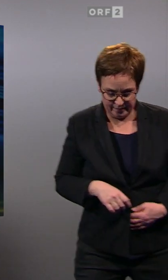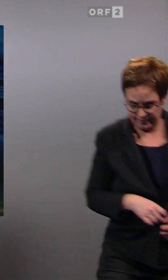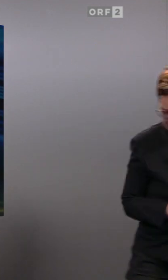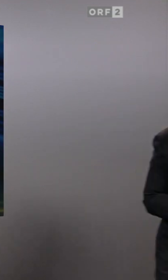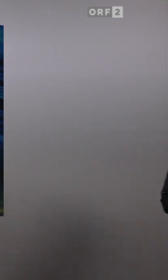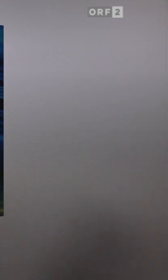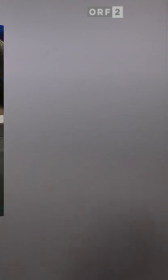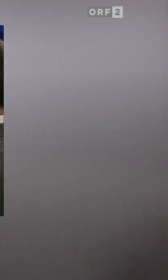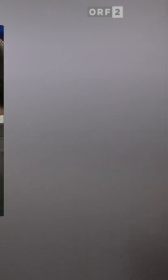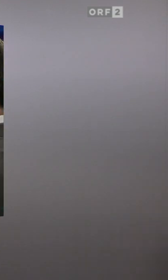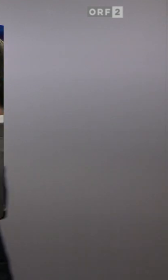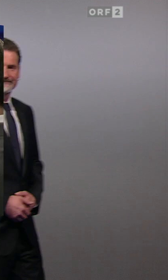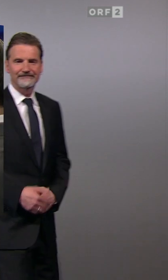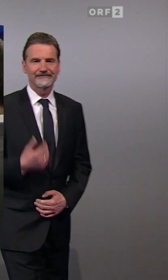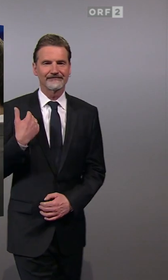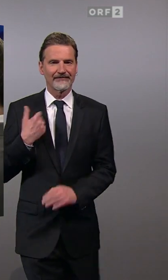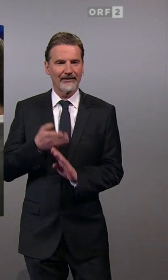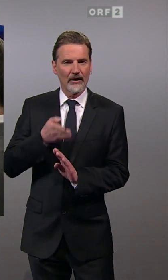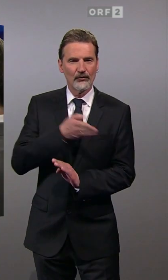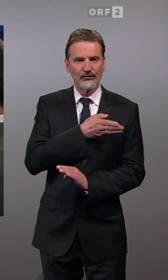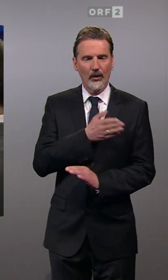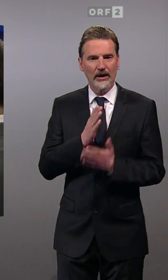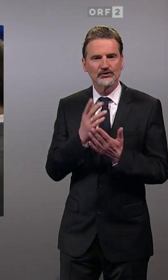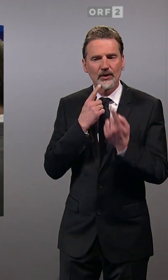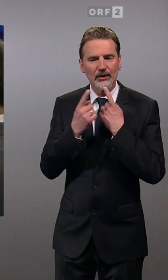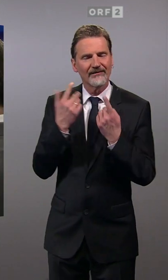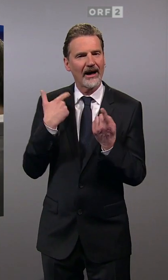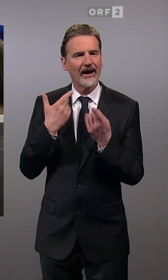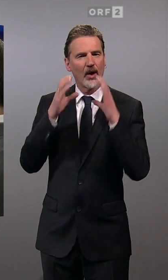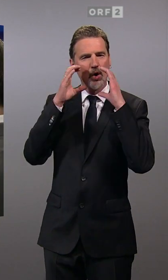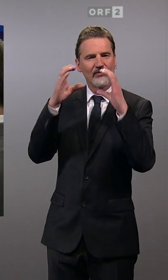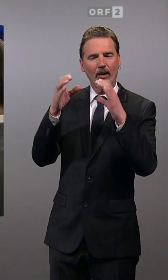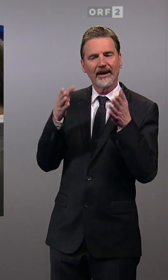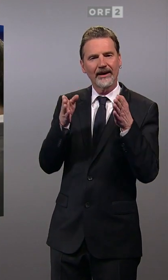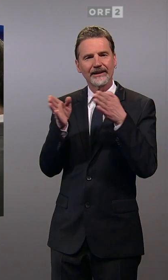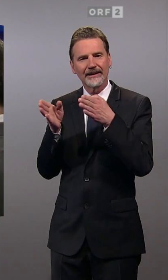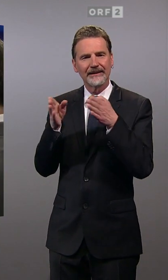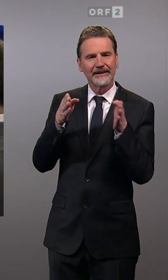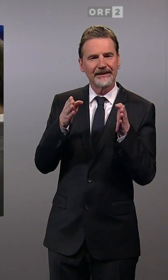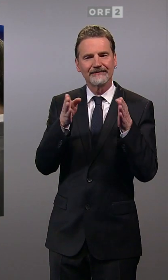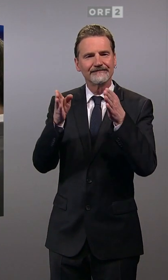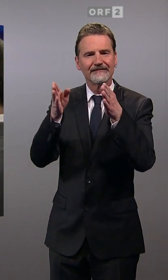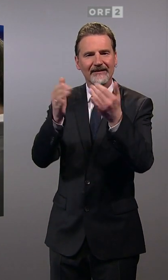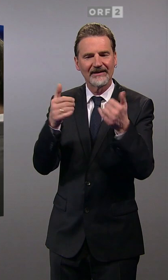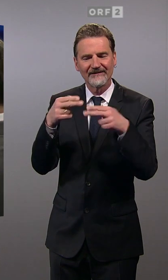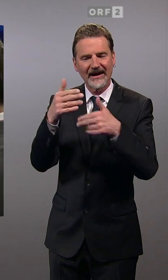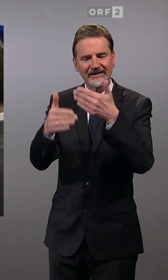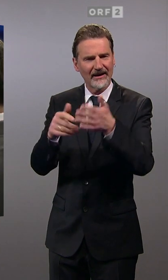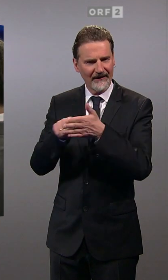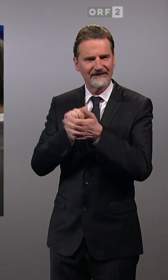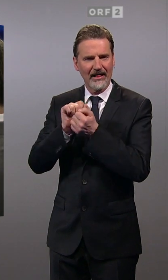in dieser Sendung. Die Frage ist, wohin tendiert die ÖVP allenfalls? Hat sich das im Wahlkampf so ein wenig herauslesen lassen,